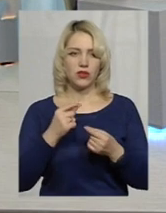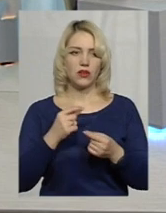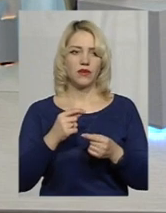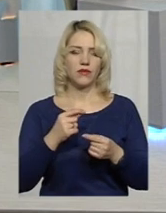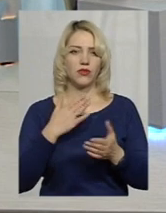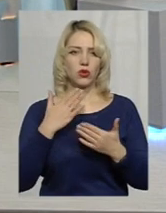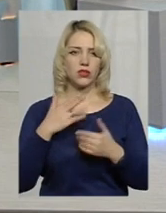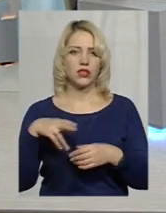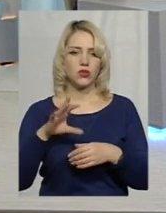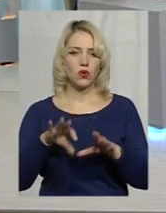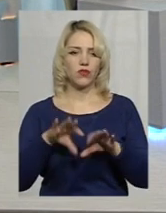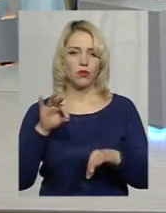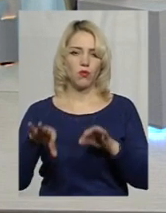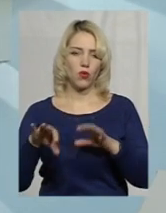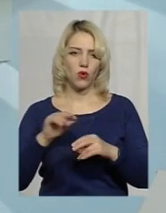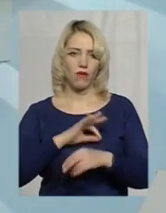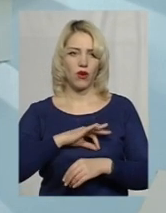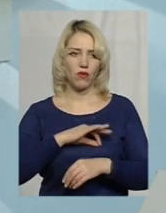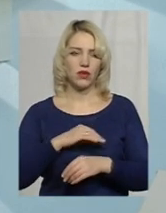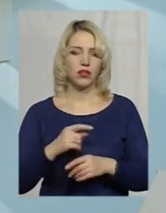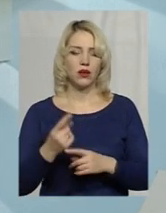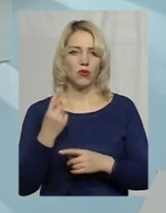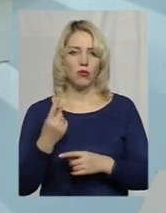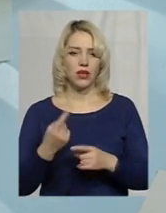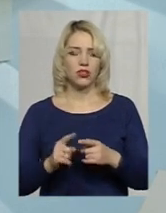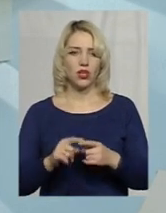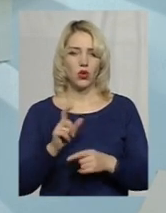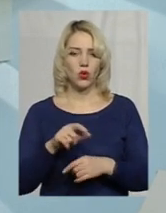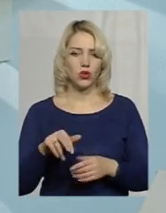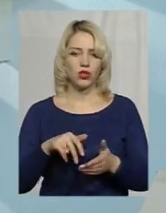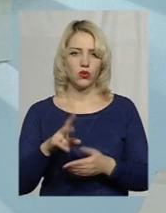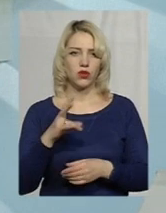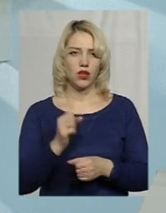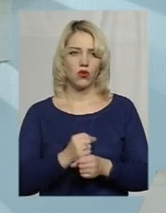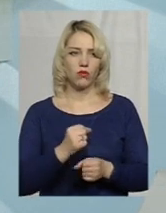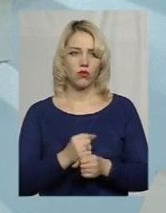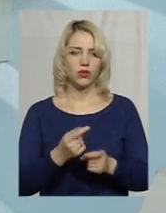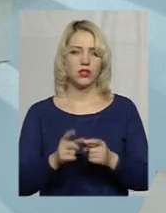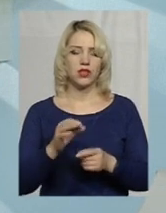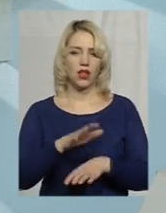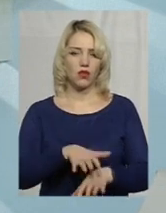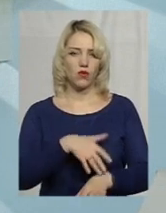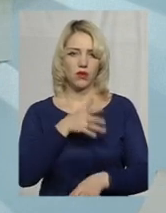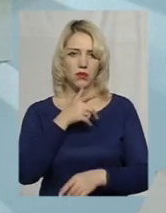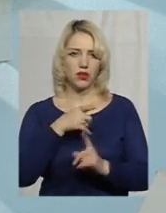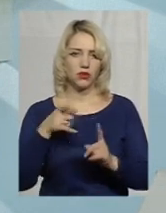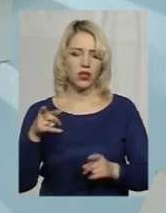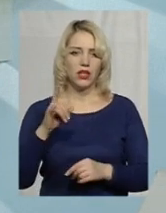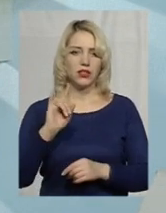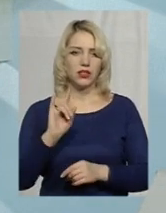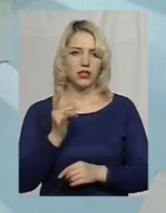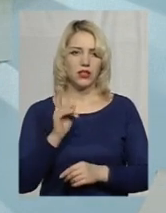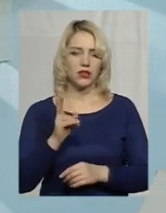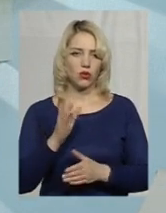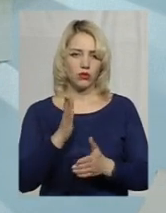вихователів? По-перше, це люди йдуть на роботу. Тобто це на довгий період і дитина, яка